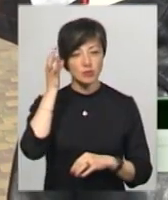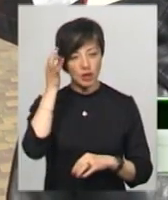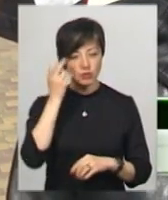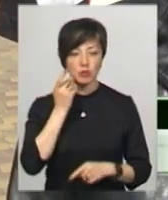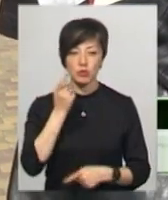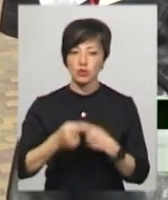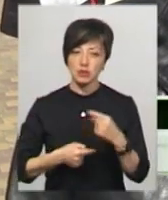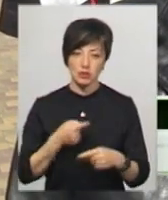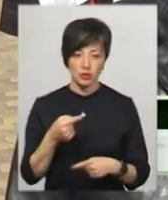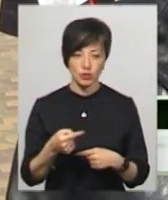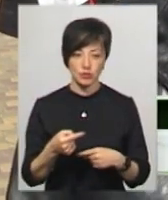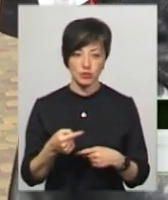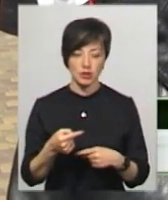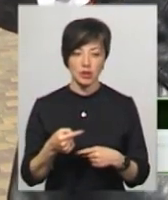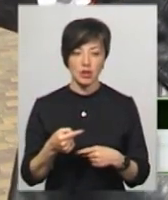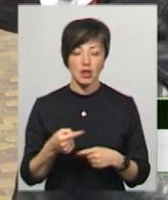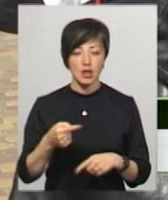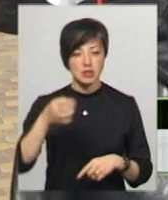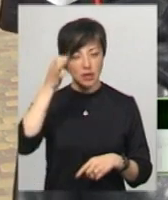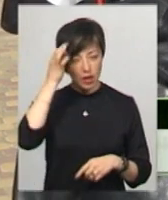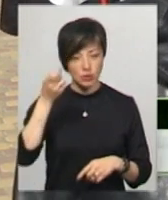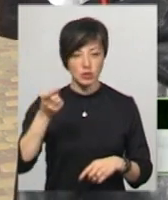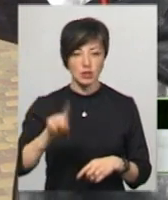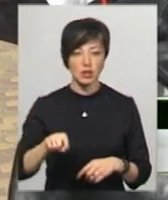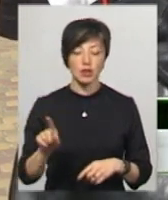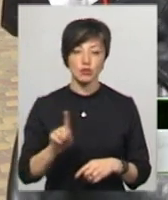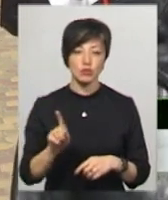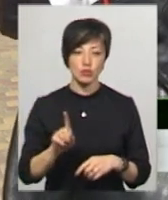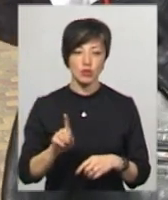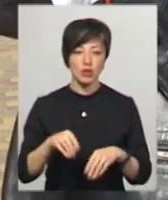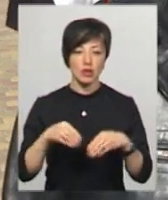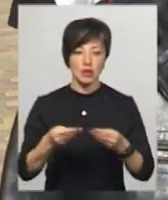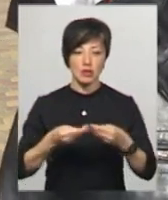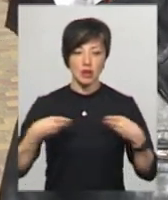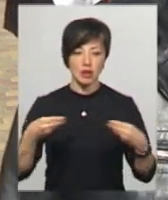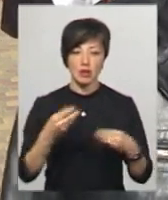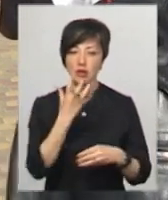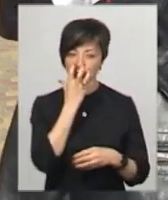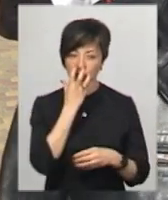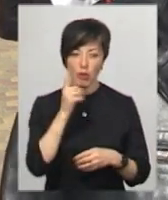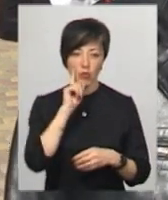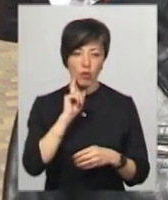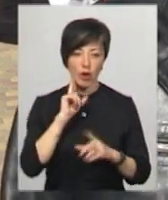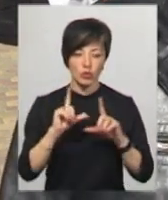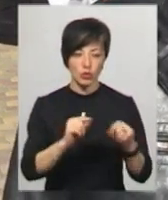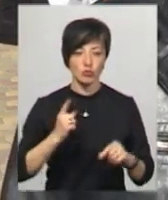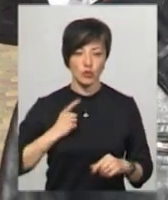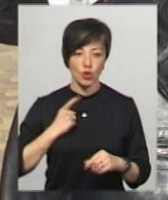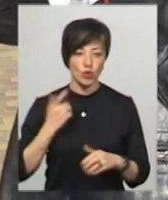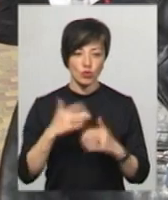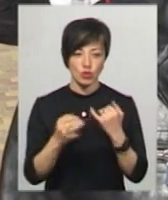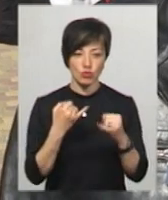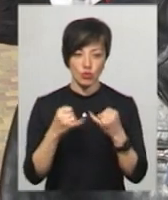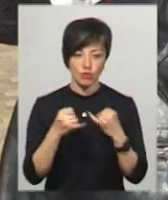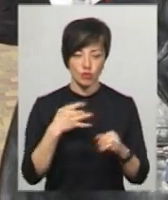а саме згадується те, що дали респіратори і поки до поста доїдеш, вони вже були